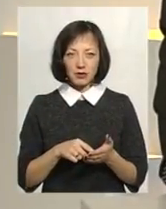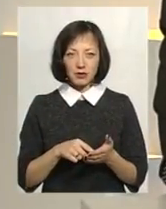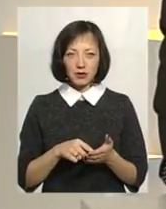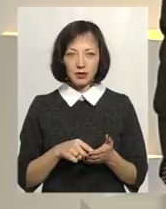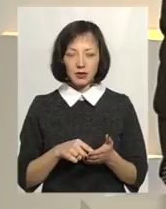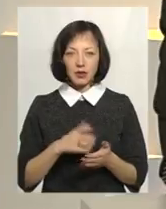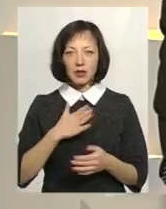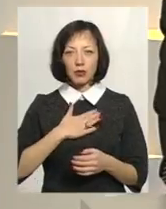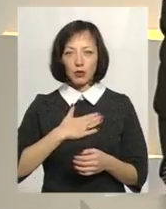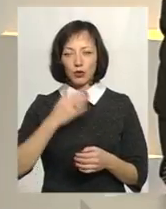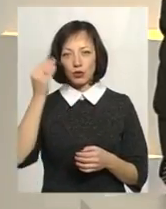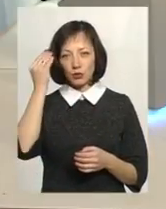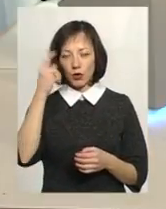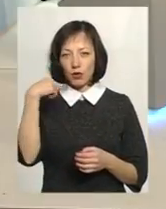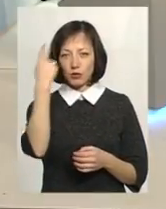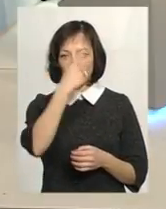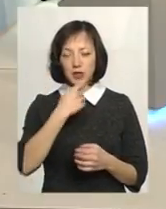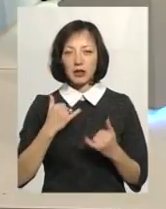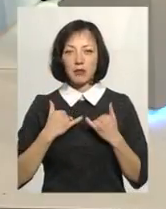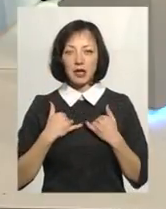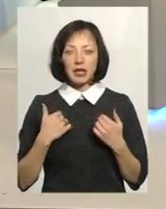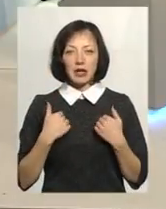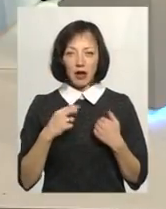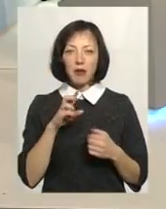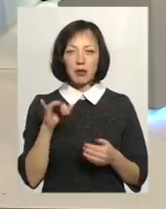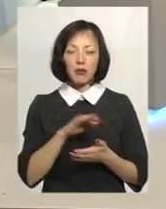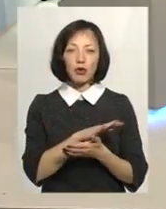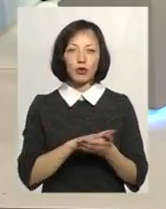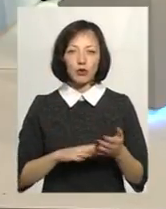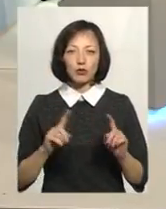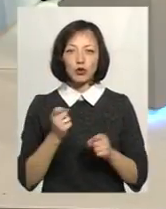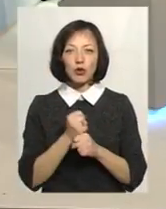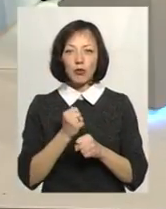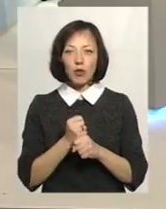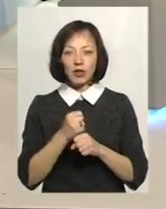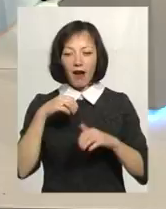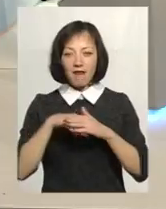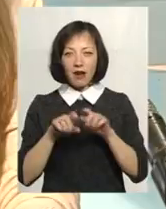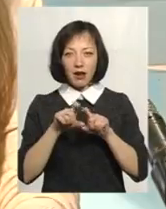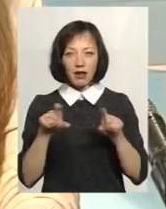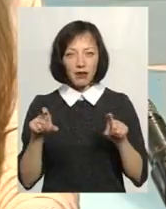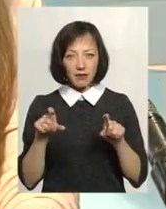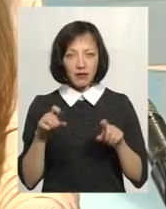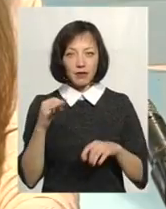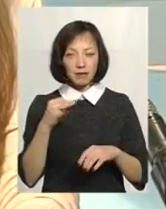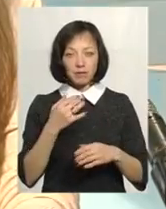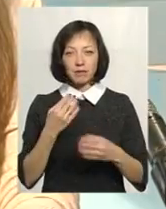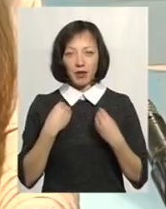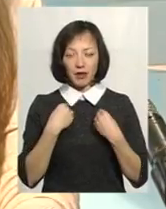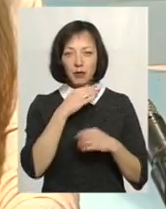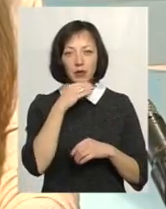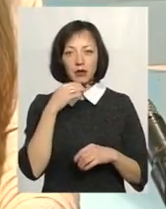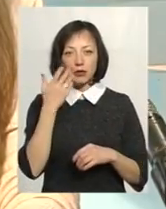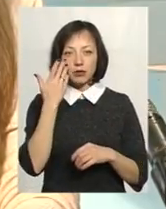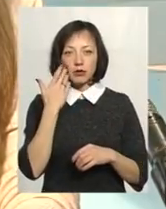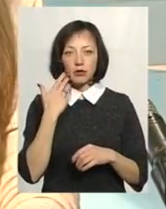На мою думку, особисто для мене, я би продовжувала. Тому що робота в архіві дала мені багато. Потім, коли